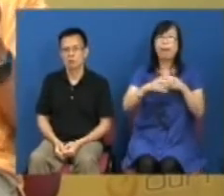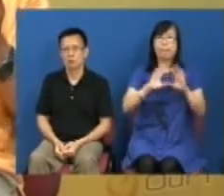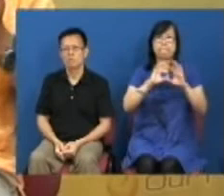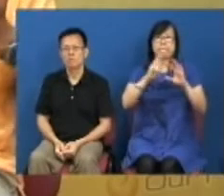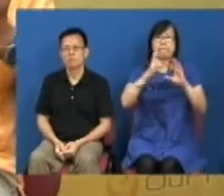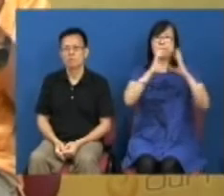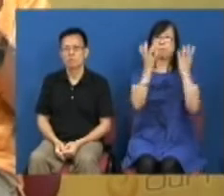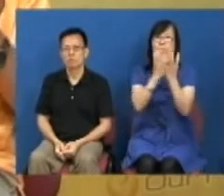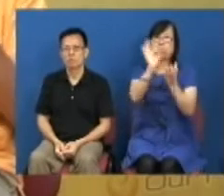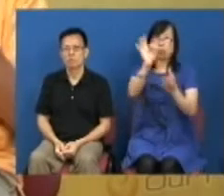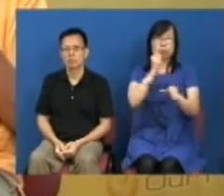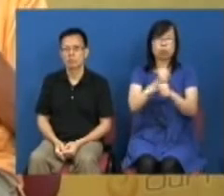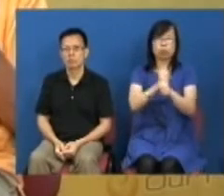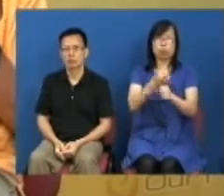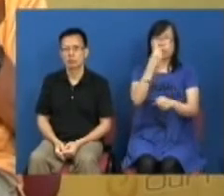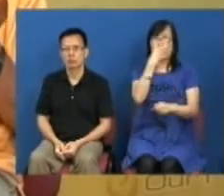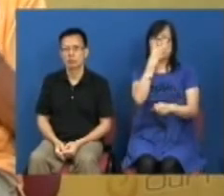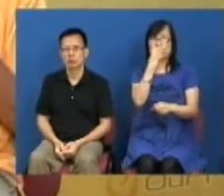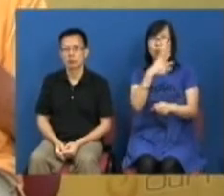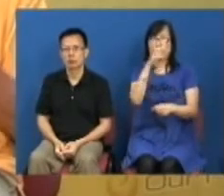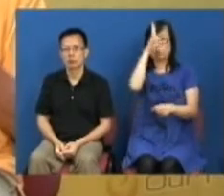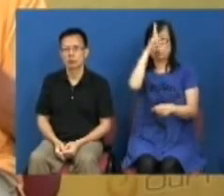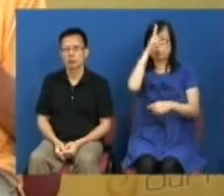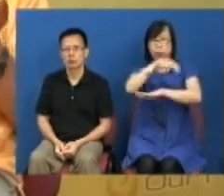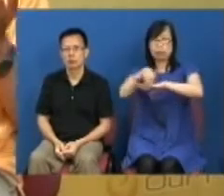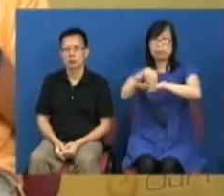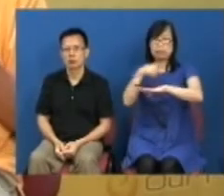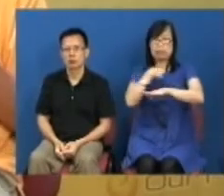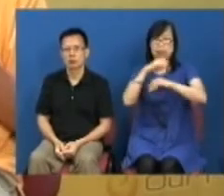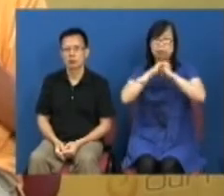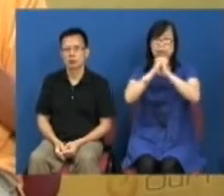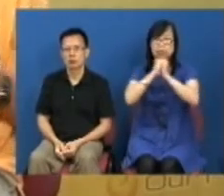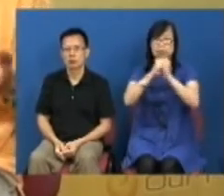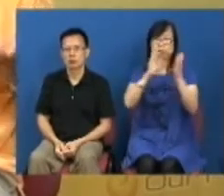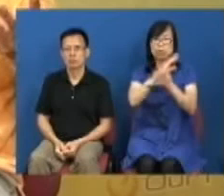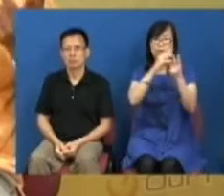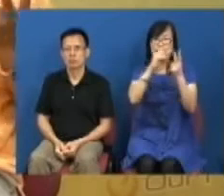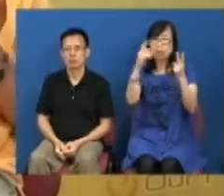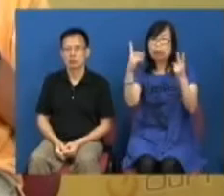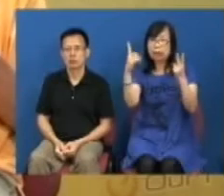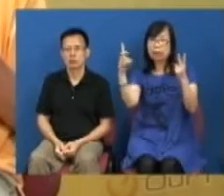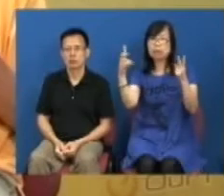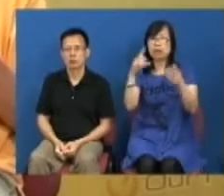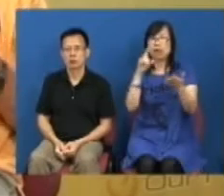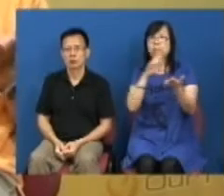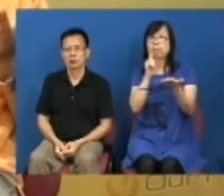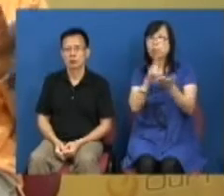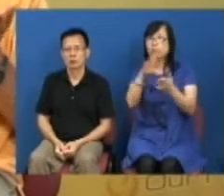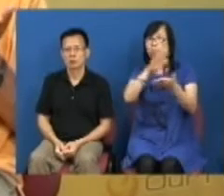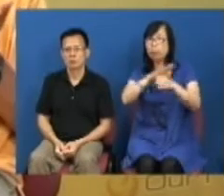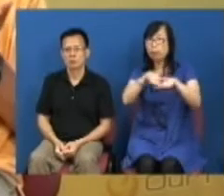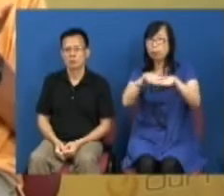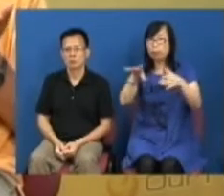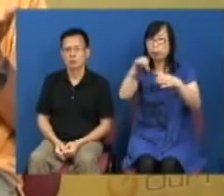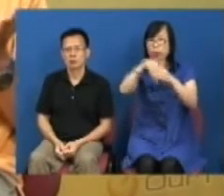子没有处理得到香港的政制问题所以要求还我2012双普选不单止政治问题没有处理好民